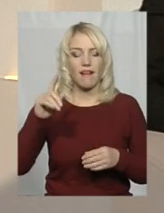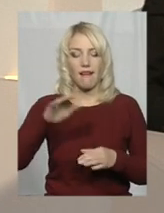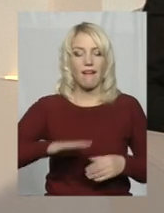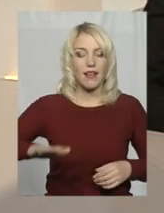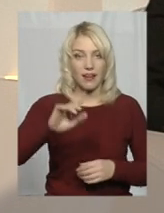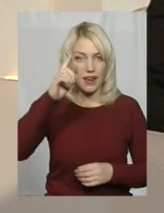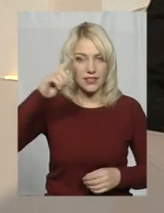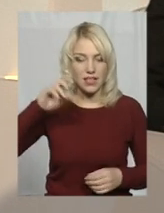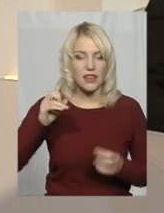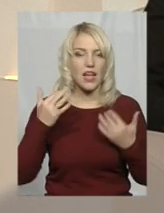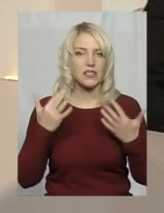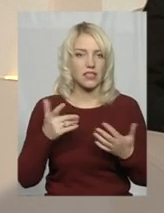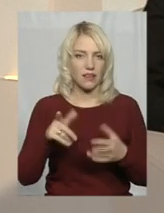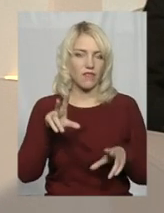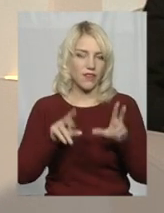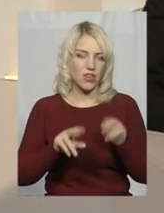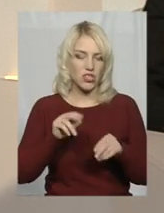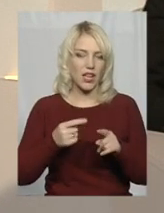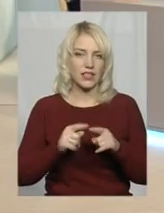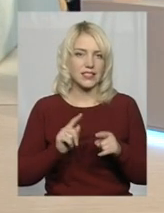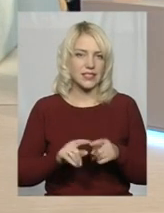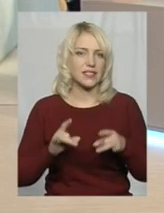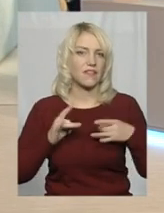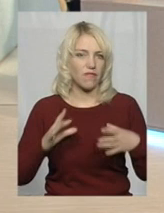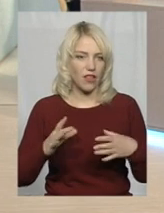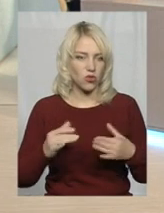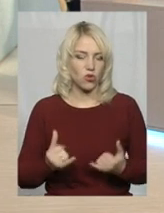органічним вважаєте Хиловін для хмельничан?